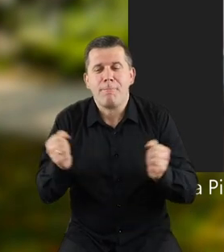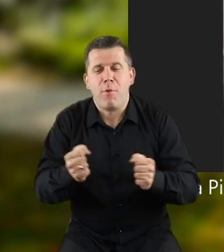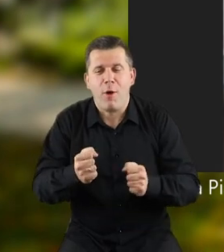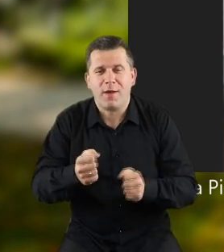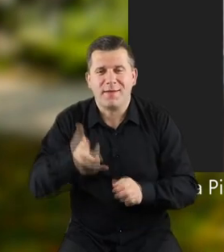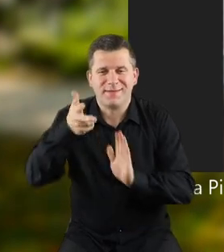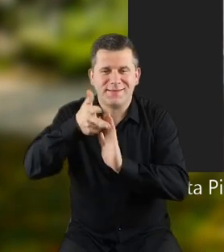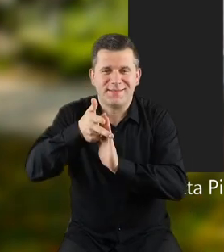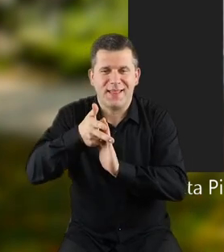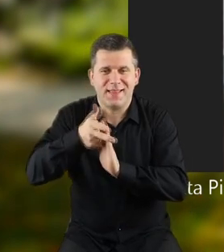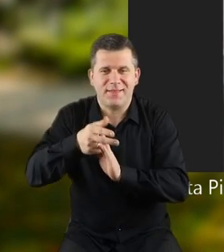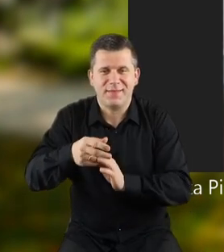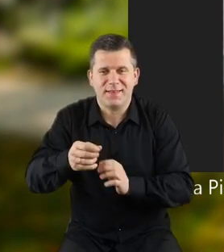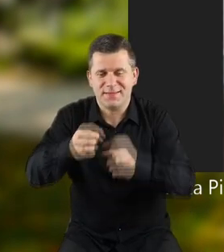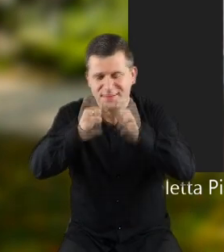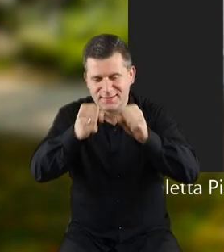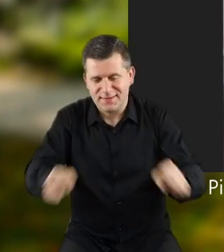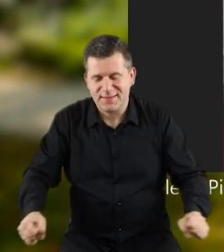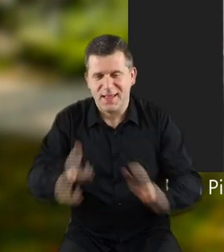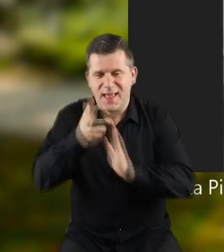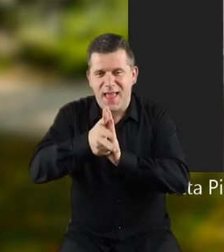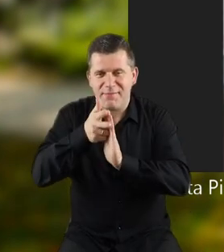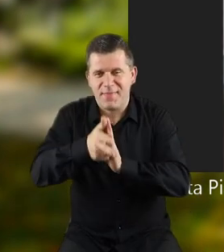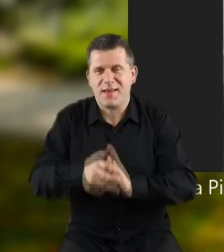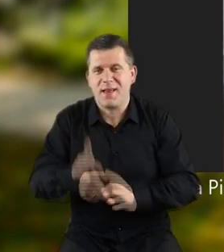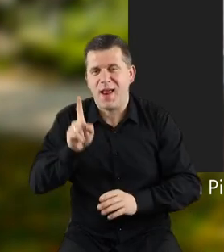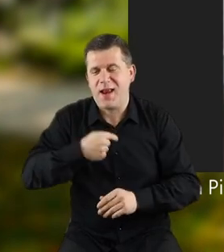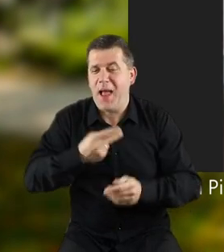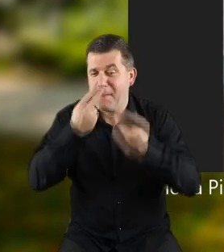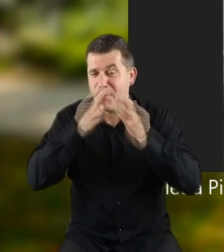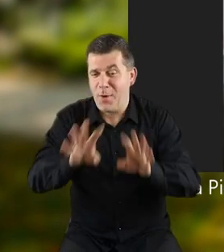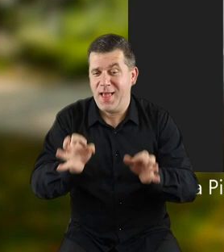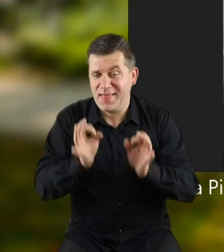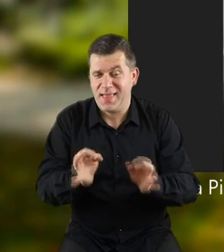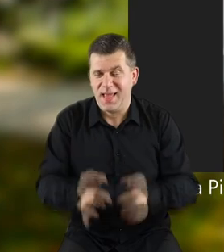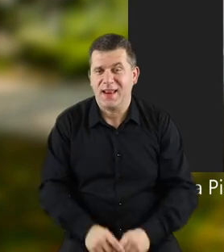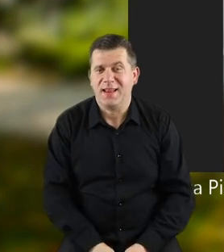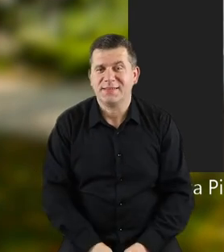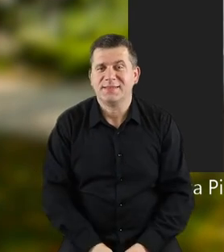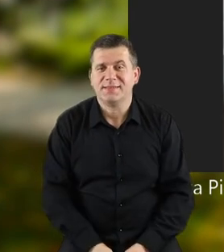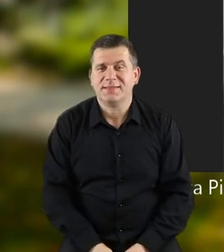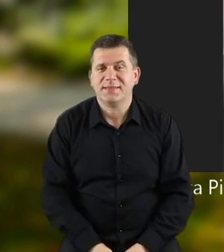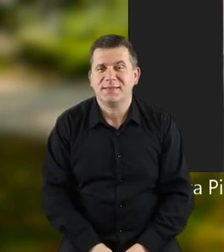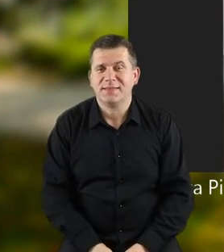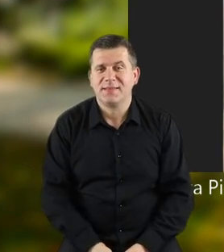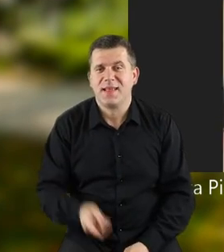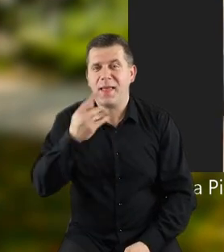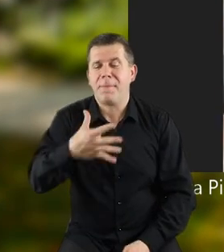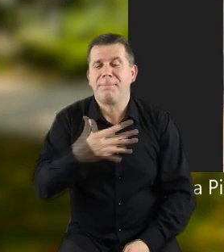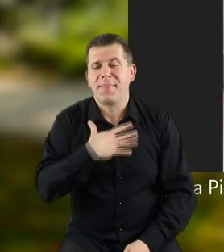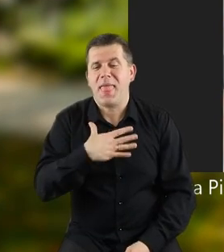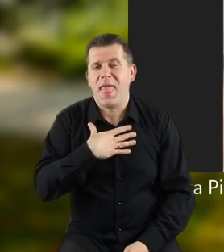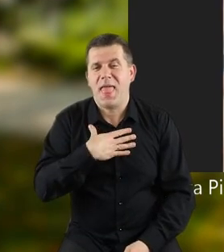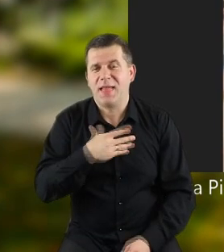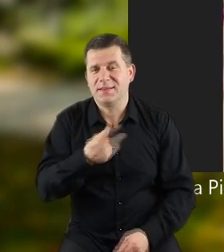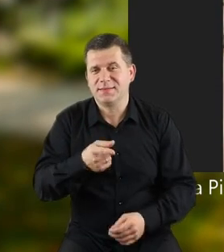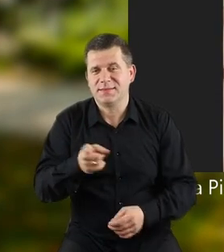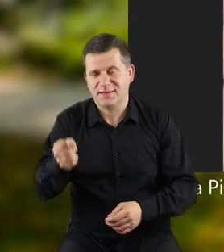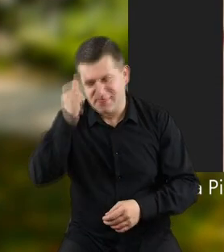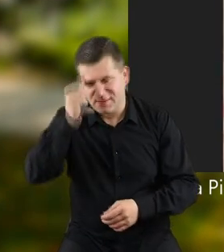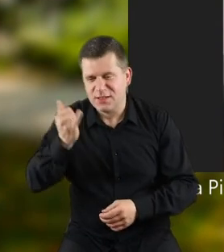boi tego statywu, na którym oparta jest kamerka, ale Wam pokażę teraz coś. Pokażę Wam pieska